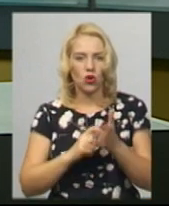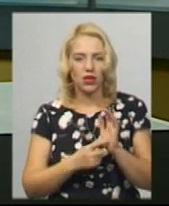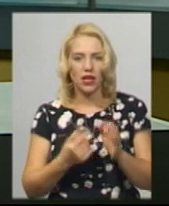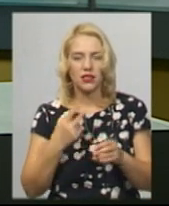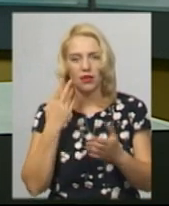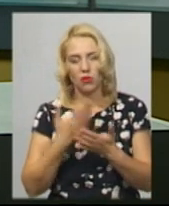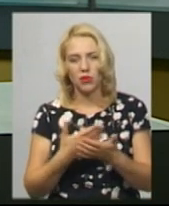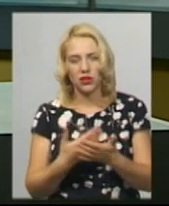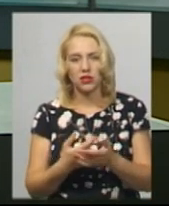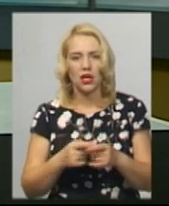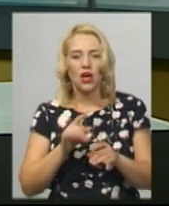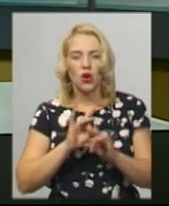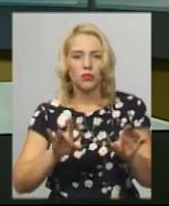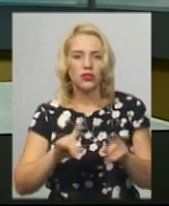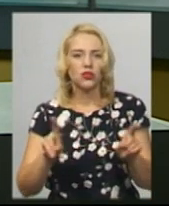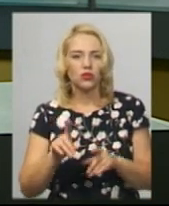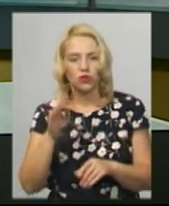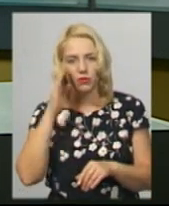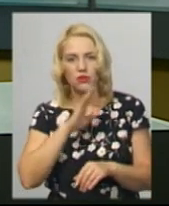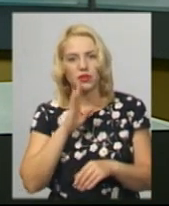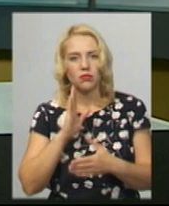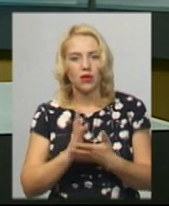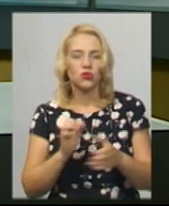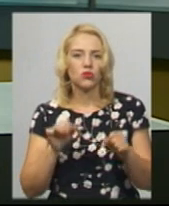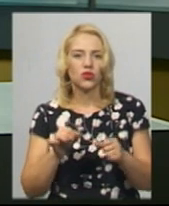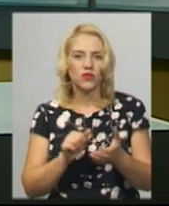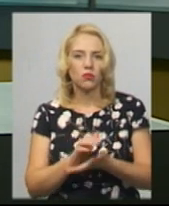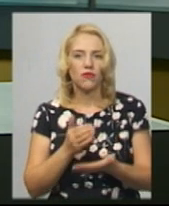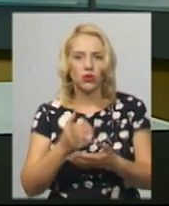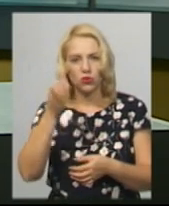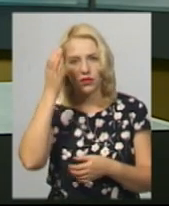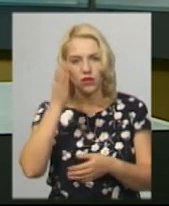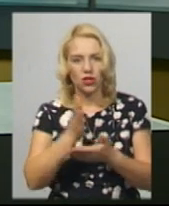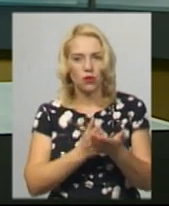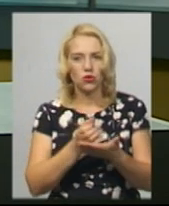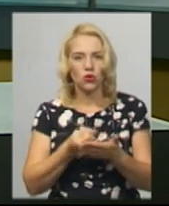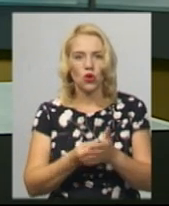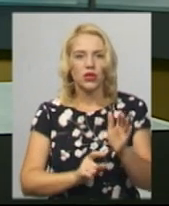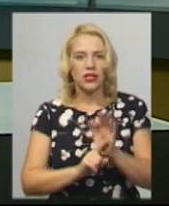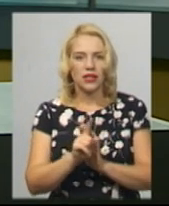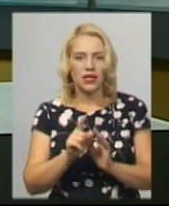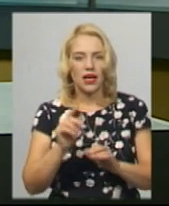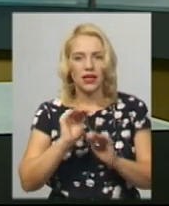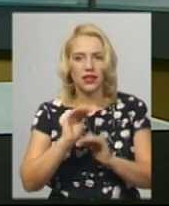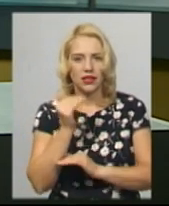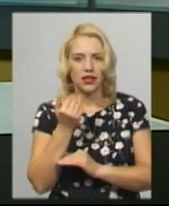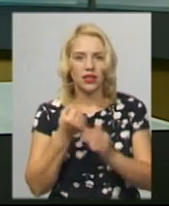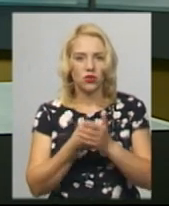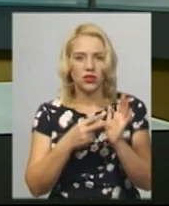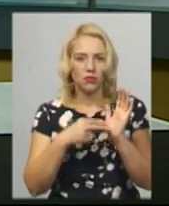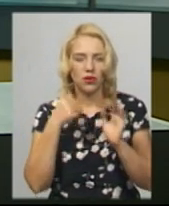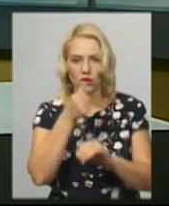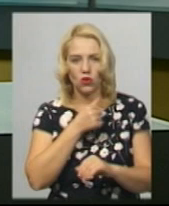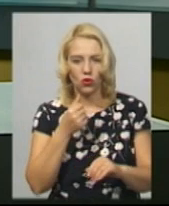орієнтовна. Чиновниця пояснює, батьки мають можливість відмовитись від освітніх послуг до настання дитині 7 років. За словами Тетяни